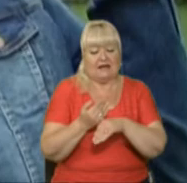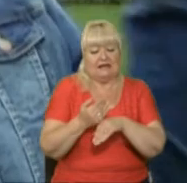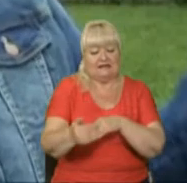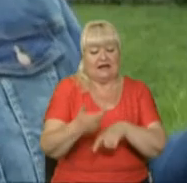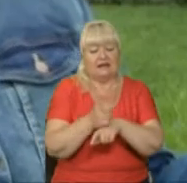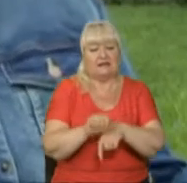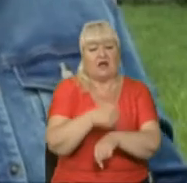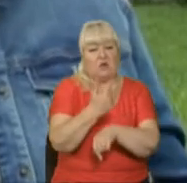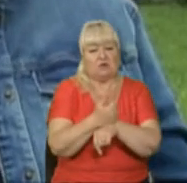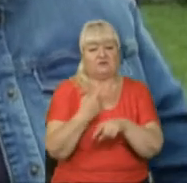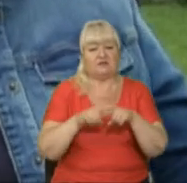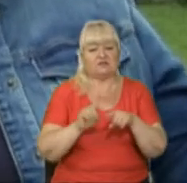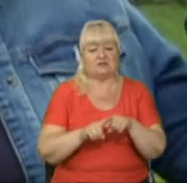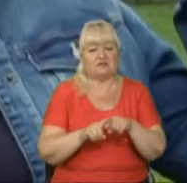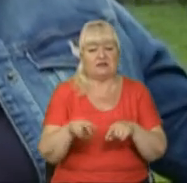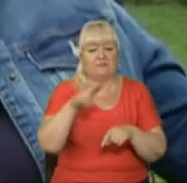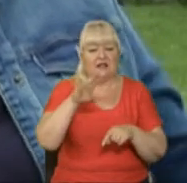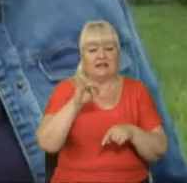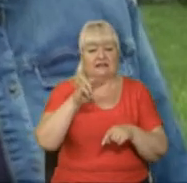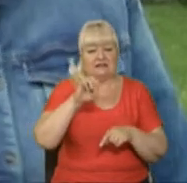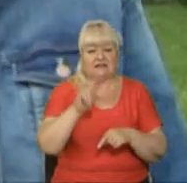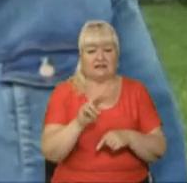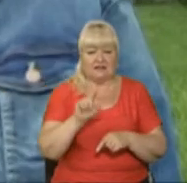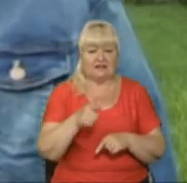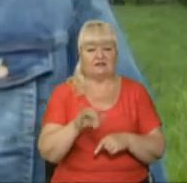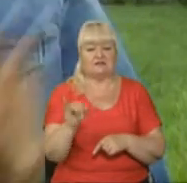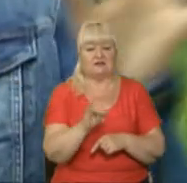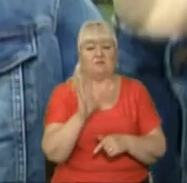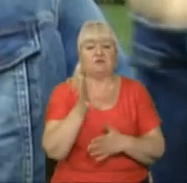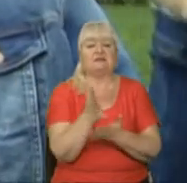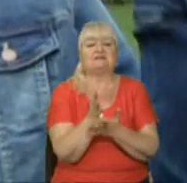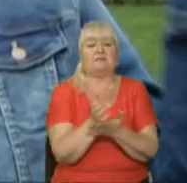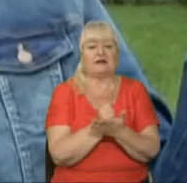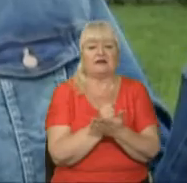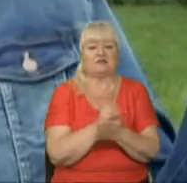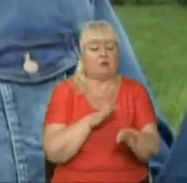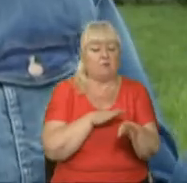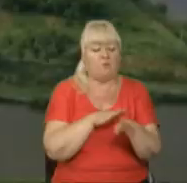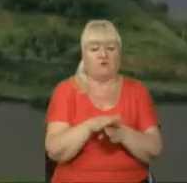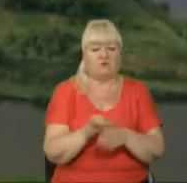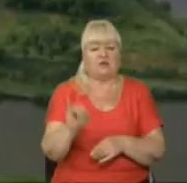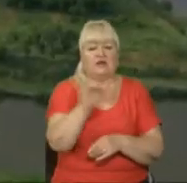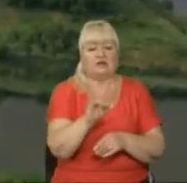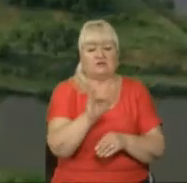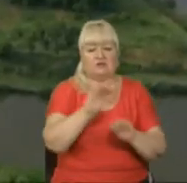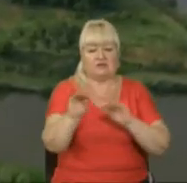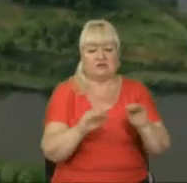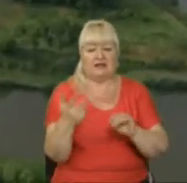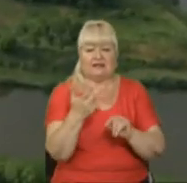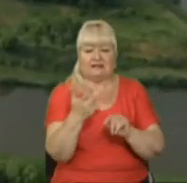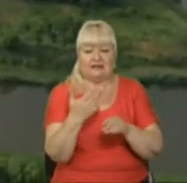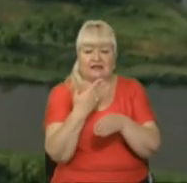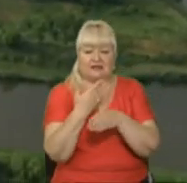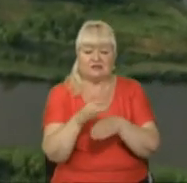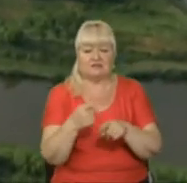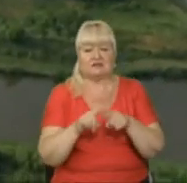найголовніше – звичайно, дитинець і окольний город. Це буде збережено повністю історичний ландшафт, який є. Третя частина – це